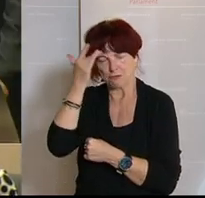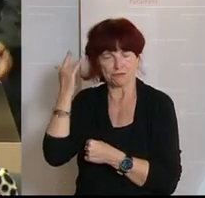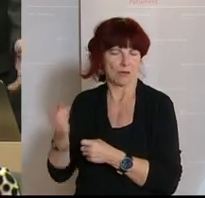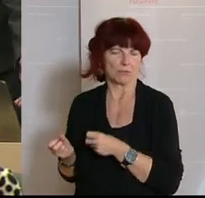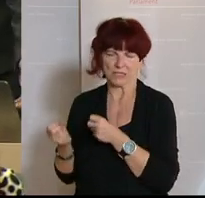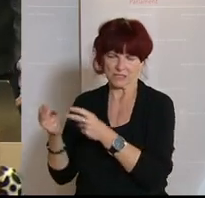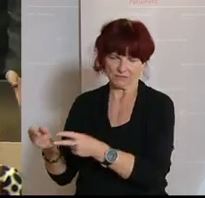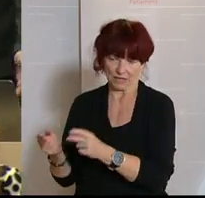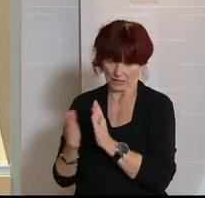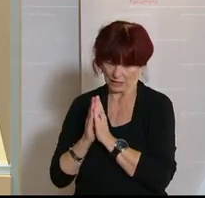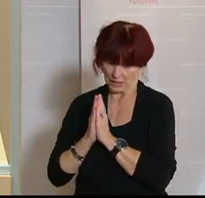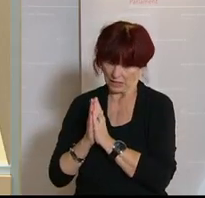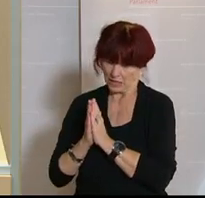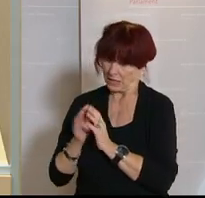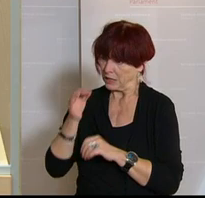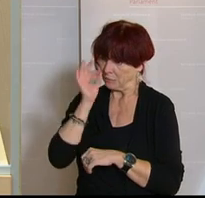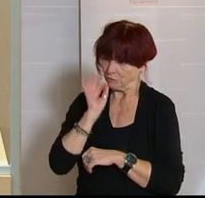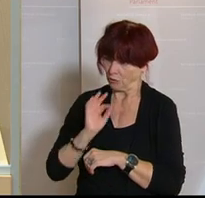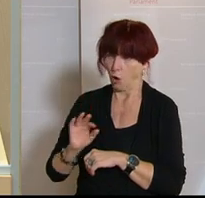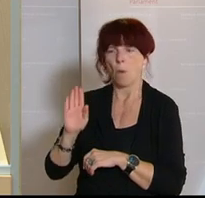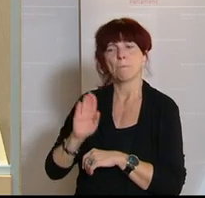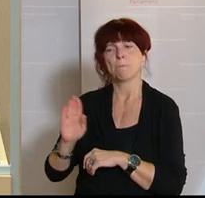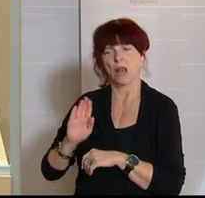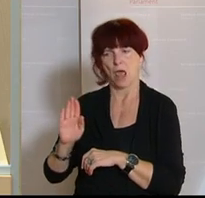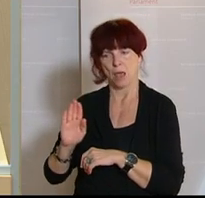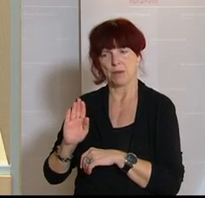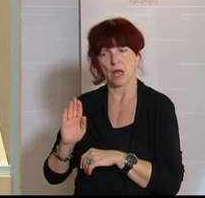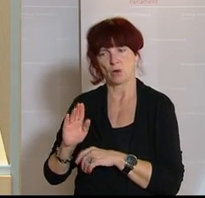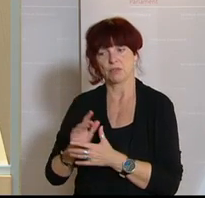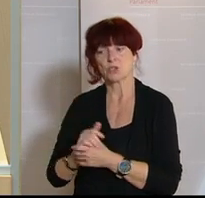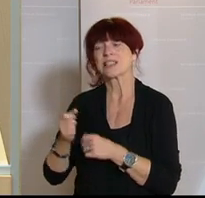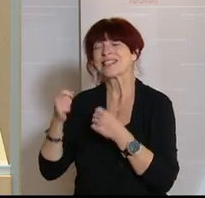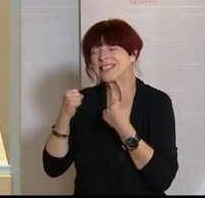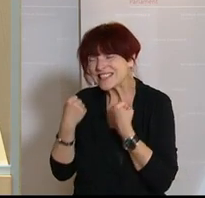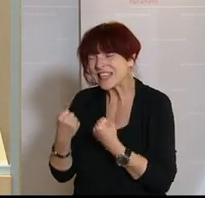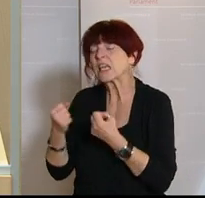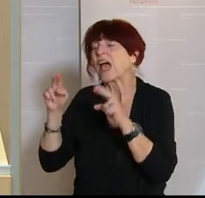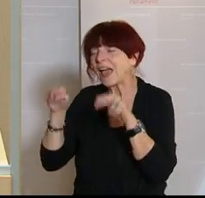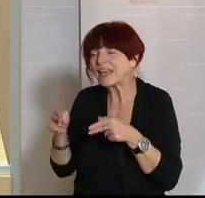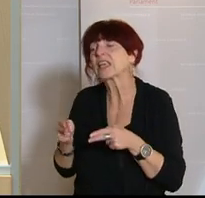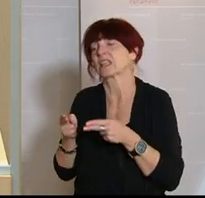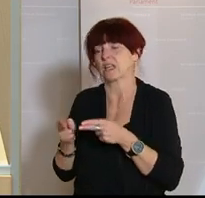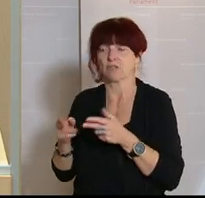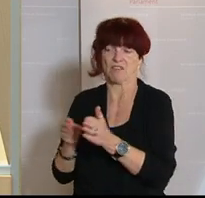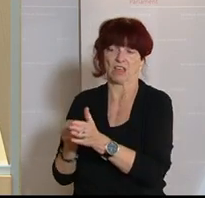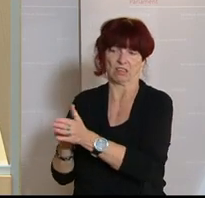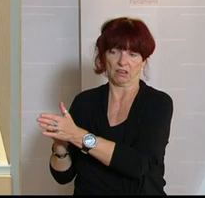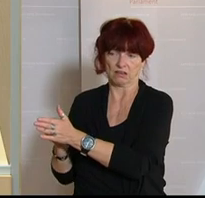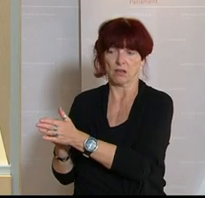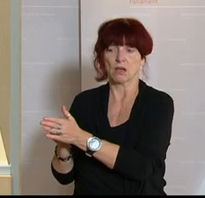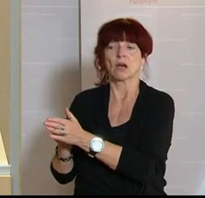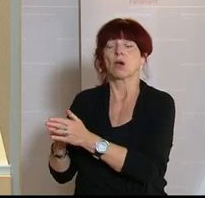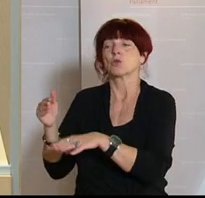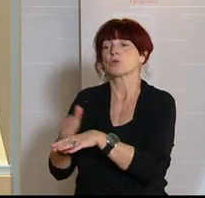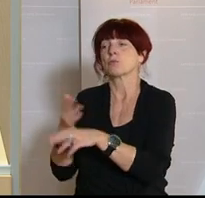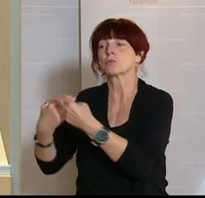Frau Bavakovic, sie wird ganz bestimmt in die richtige Richtung gehen, wo sie auch gebraucht wird, zum Beispiel für